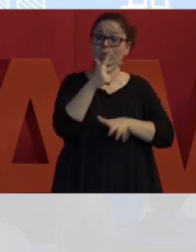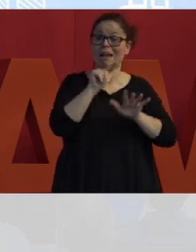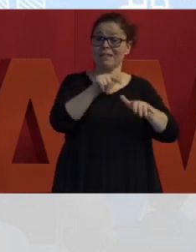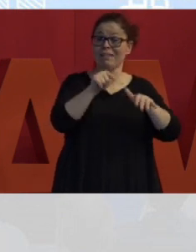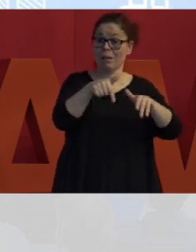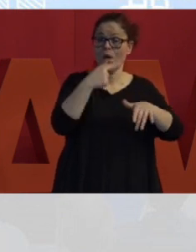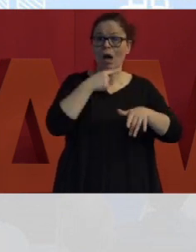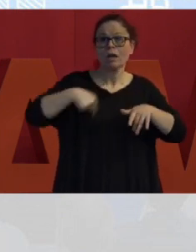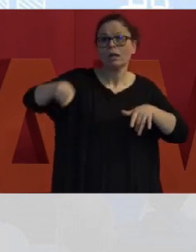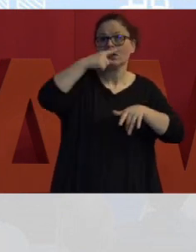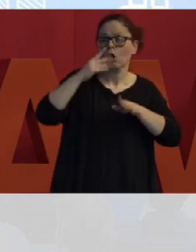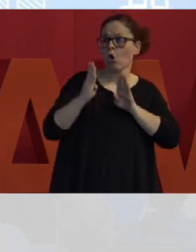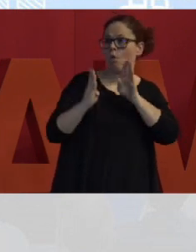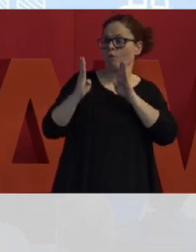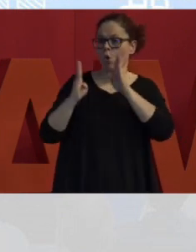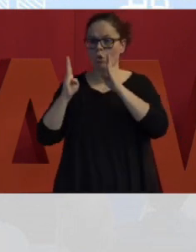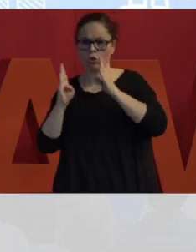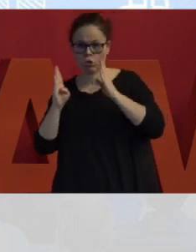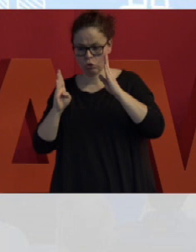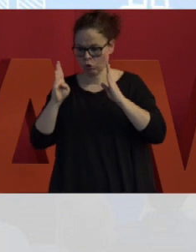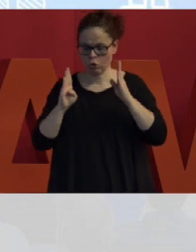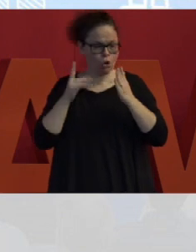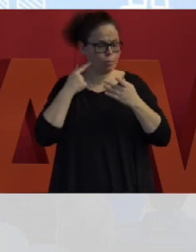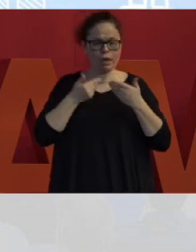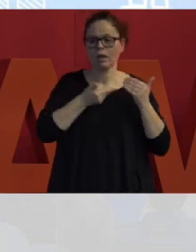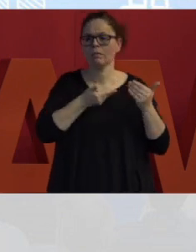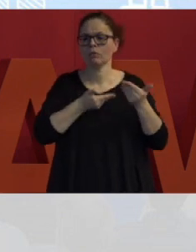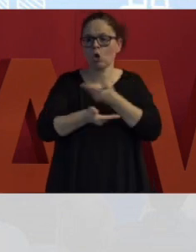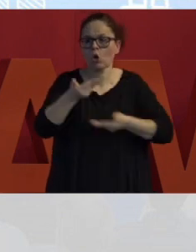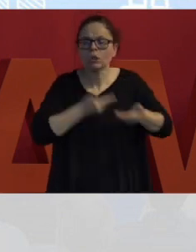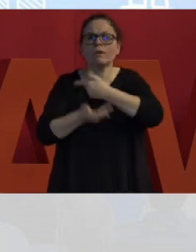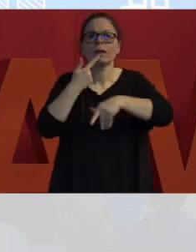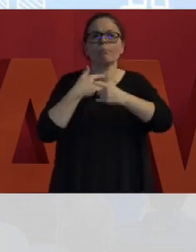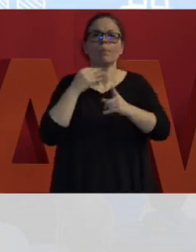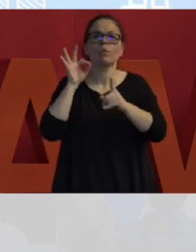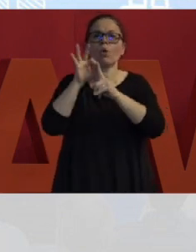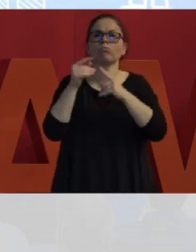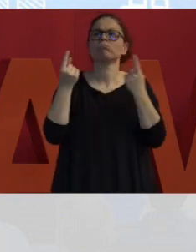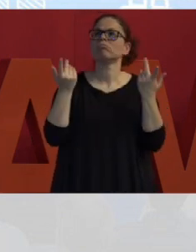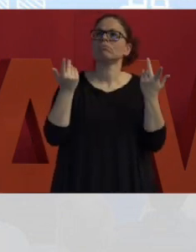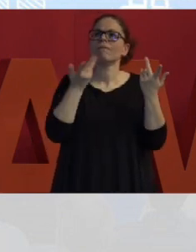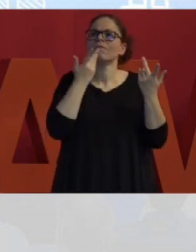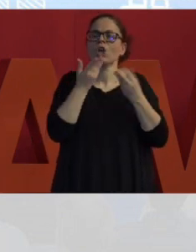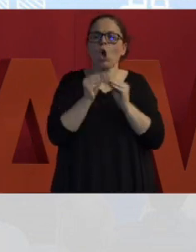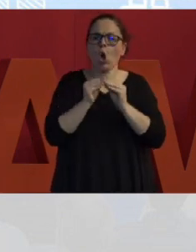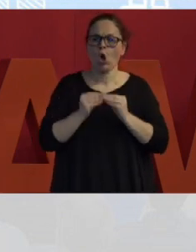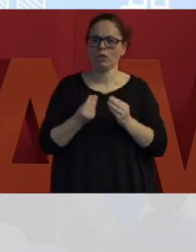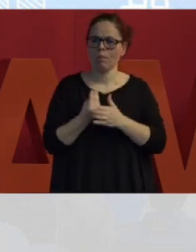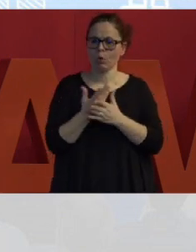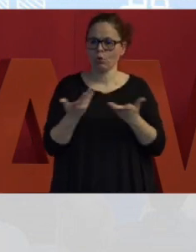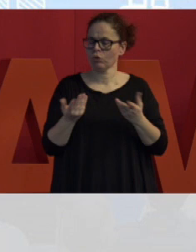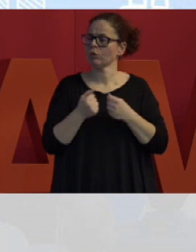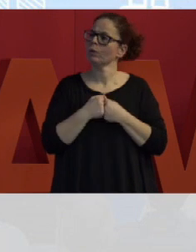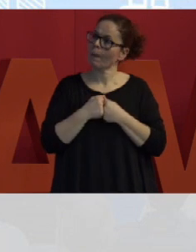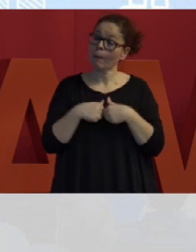confrontarci per capire e condividere quali erano le nostre aspettative del prodotto che avremmo realizzato. In questo